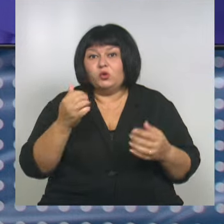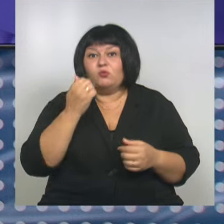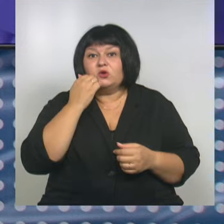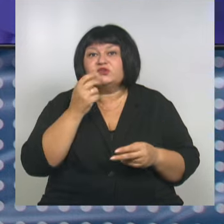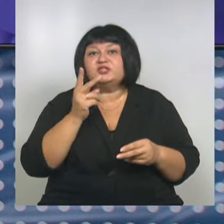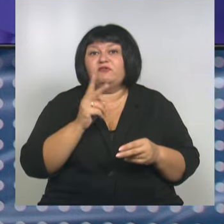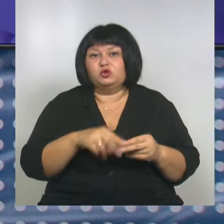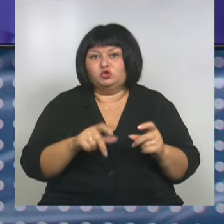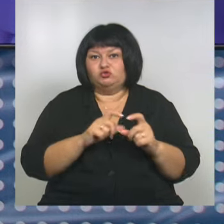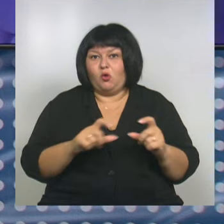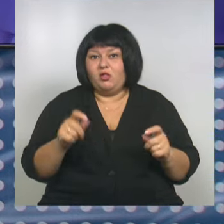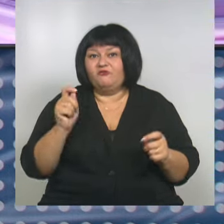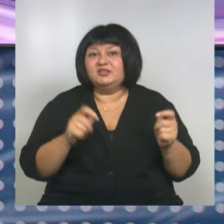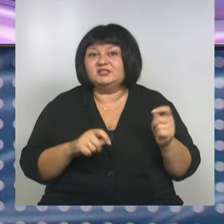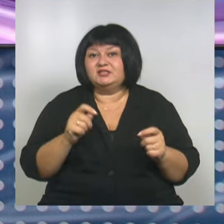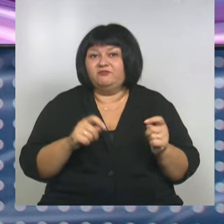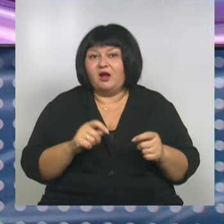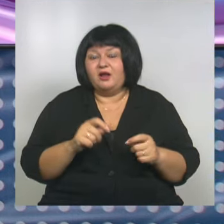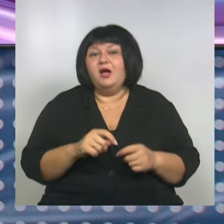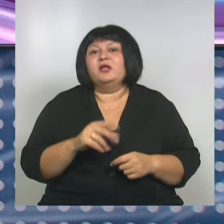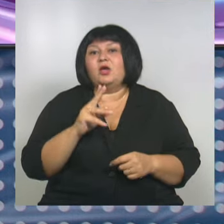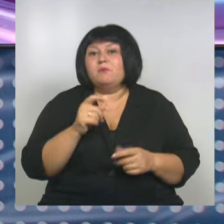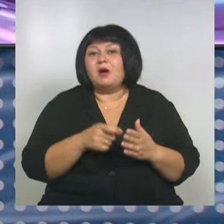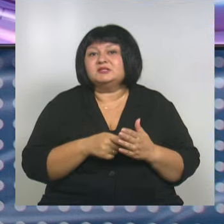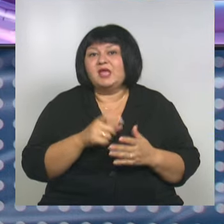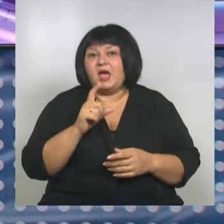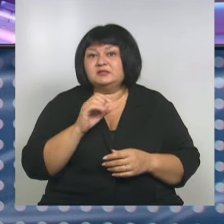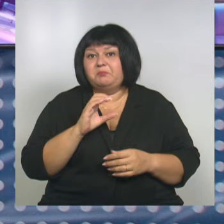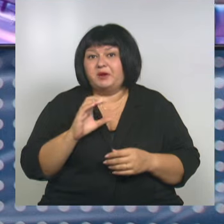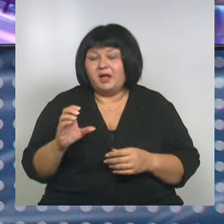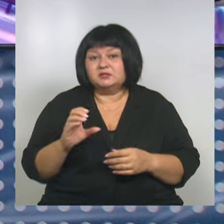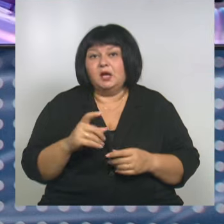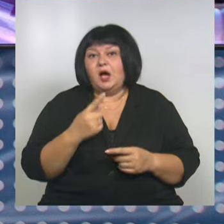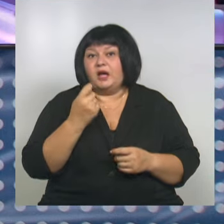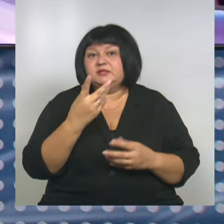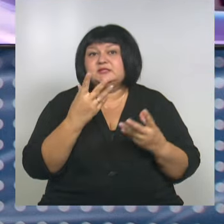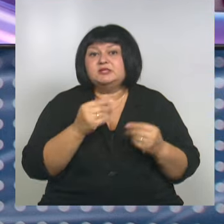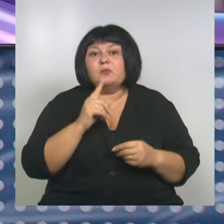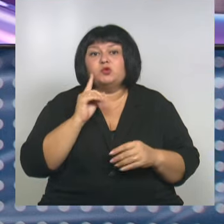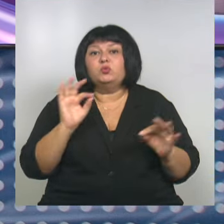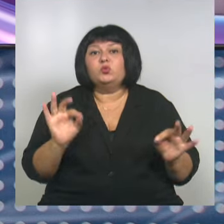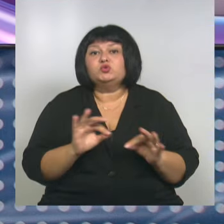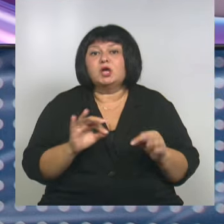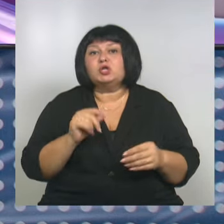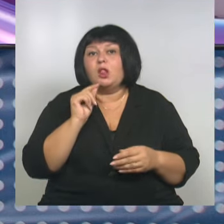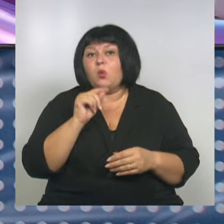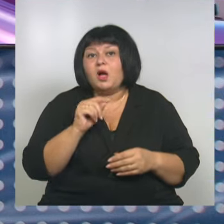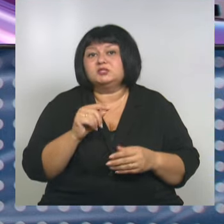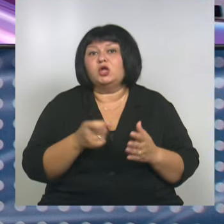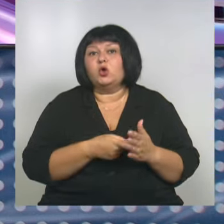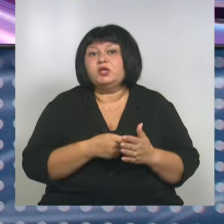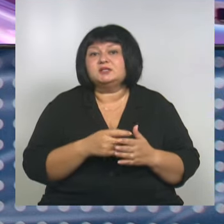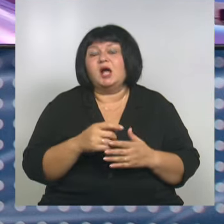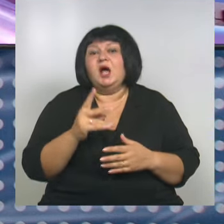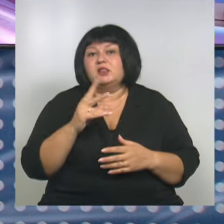Москве завершилась школа-фестиваль Леонида Лунстрома «Донбасский экспресс». 11 дней молодые музыканты из Луганской и Донецкой